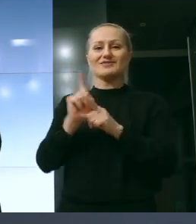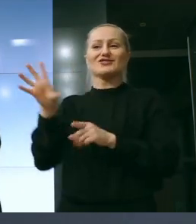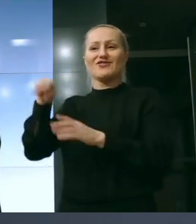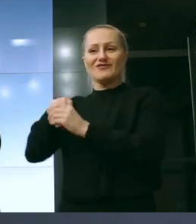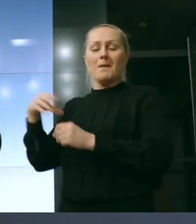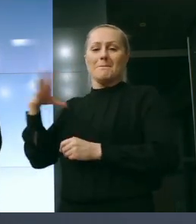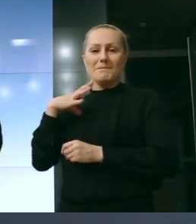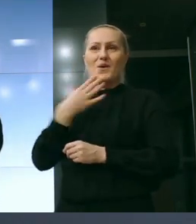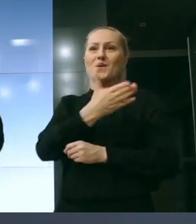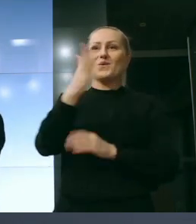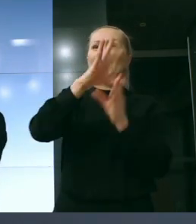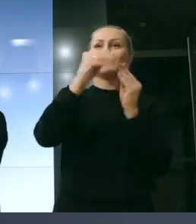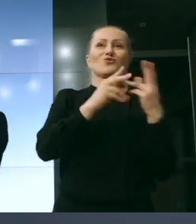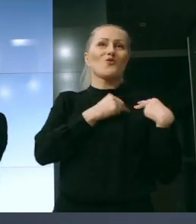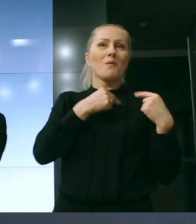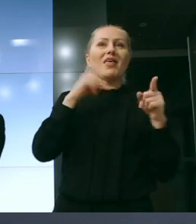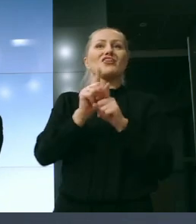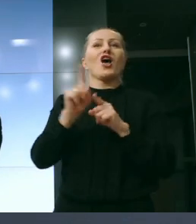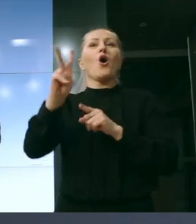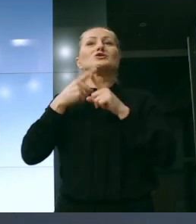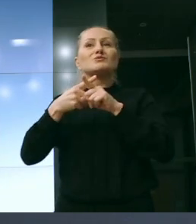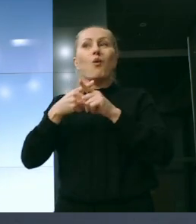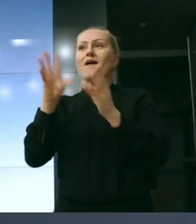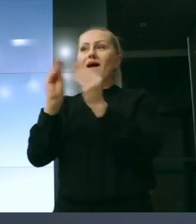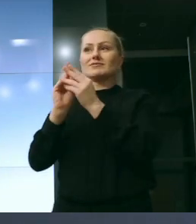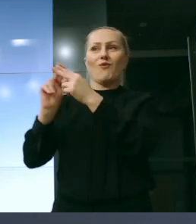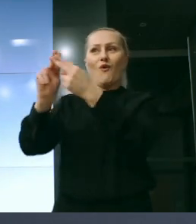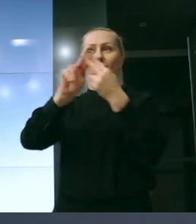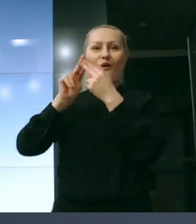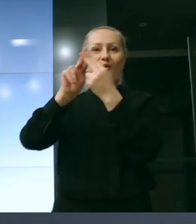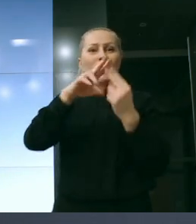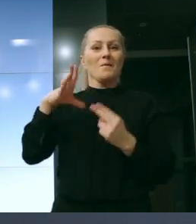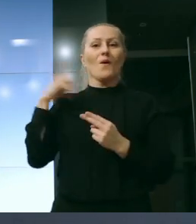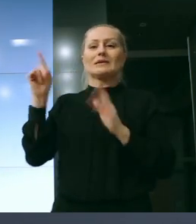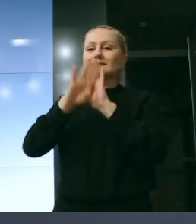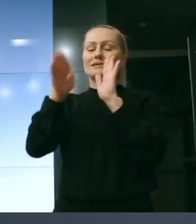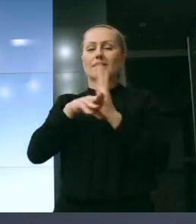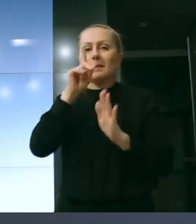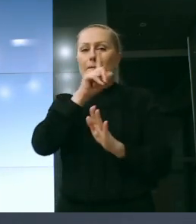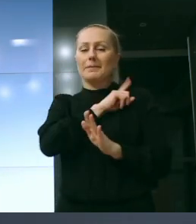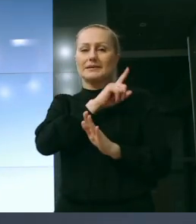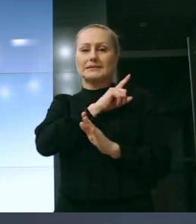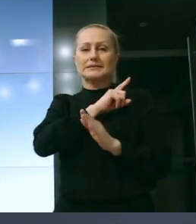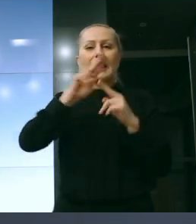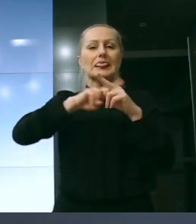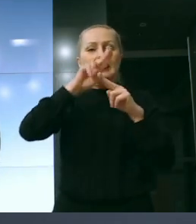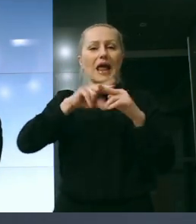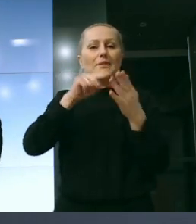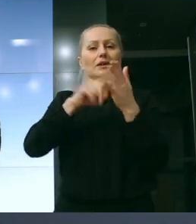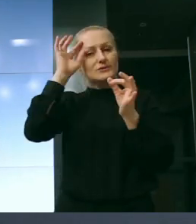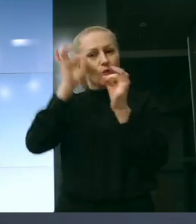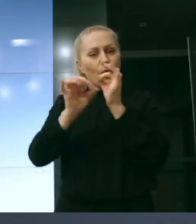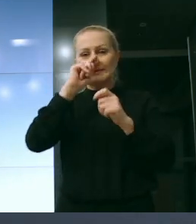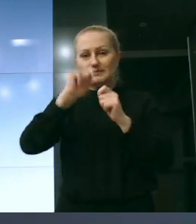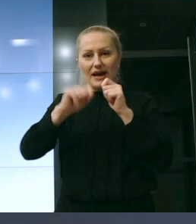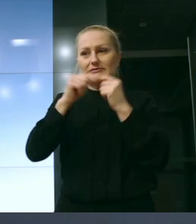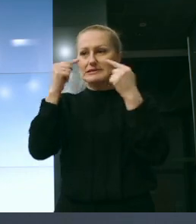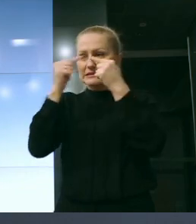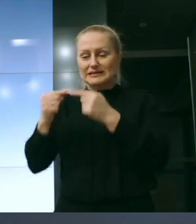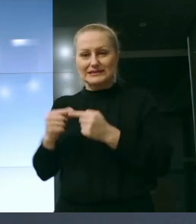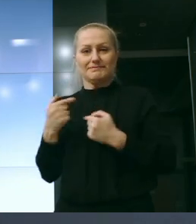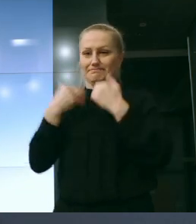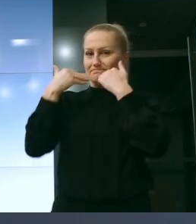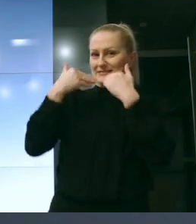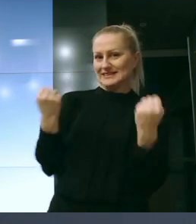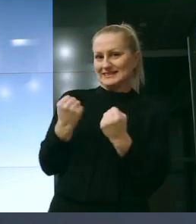spółkami w kontakcie cały czas i bardzo tutaj rzetelnie pilnował swoich obowiązków i terminów, więc bardzo dziękuję i myślę, że możemy